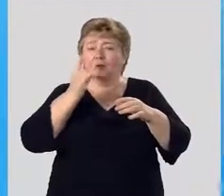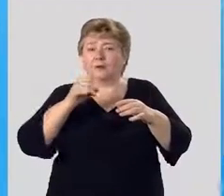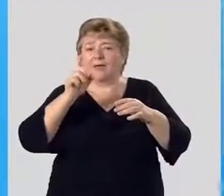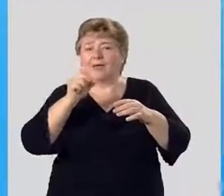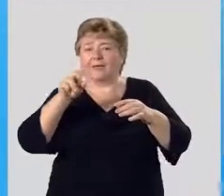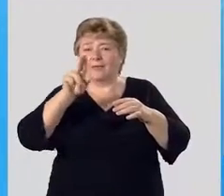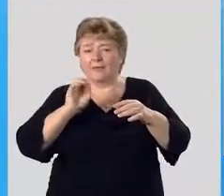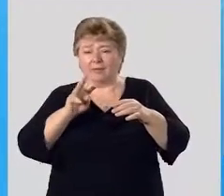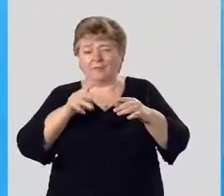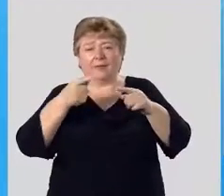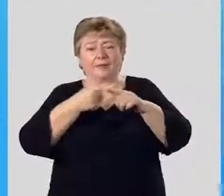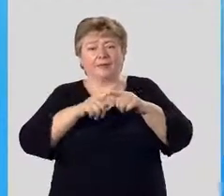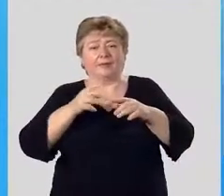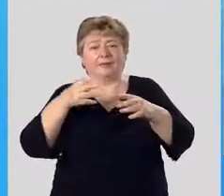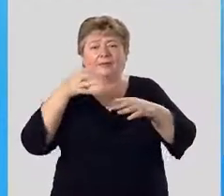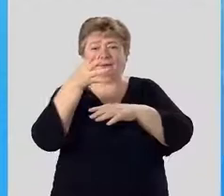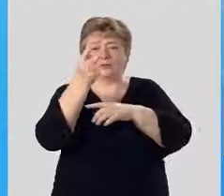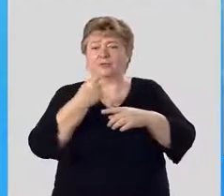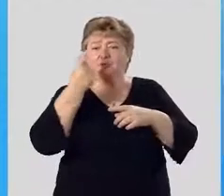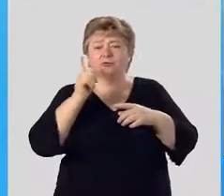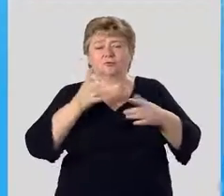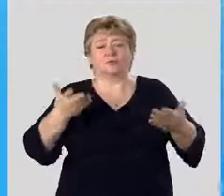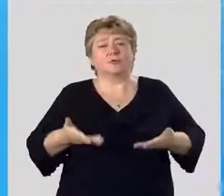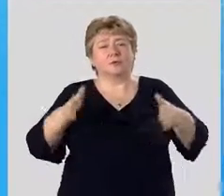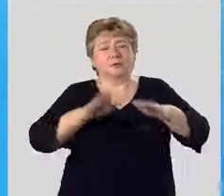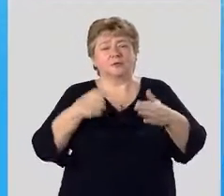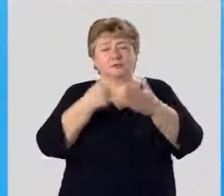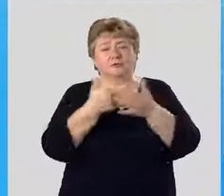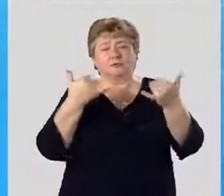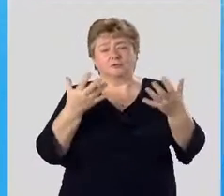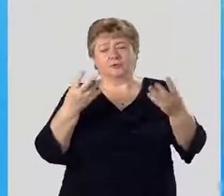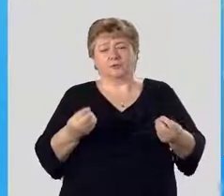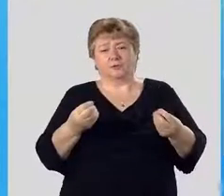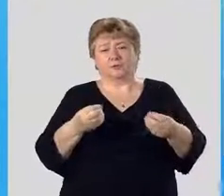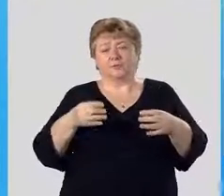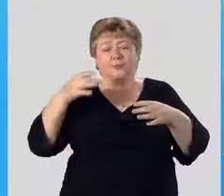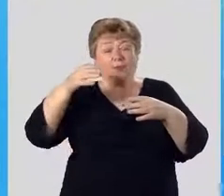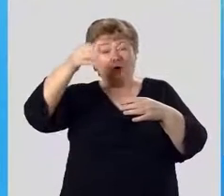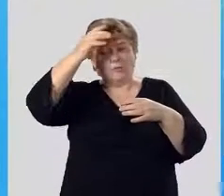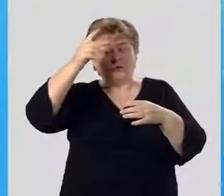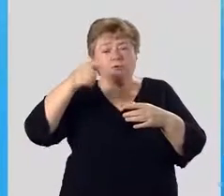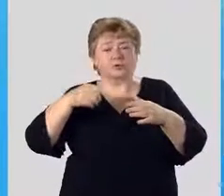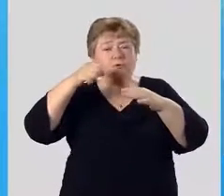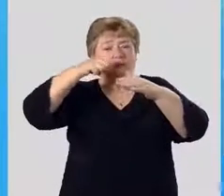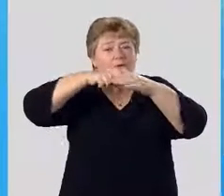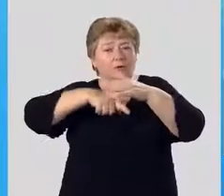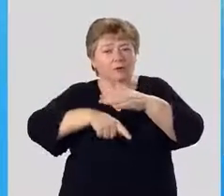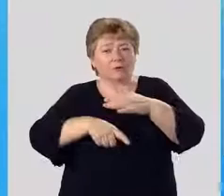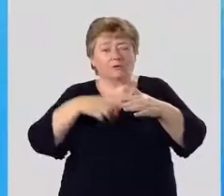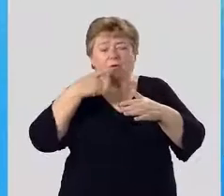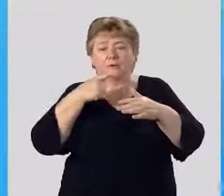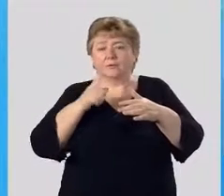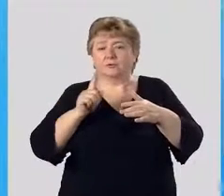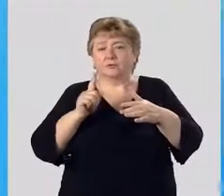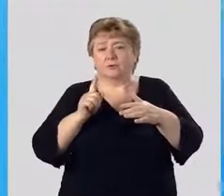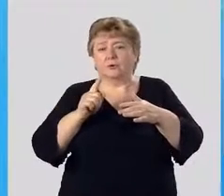сад Эдем. И это дерево единственное, что выжило до наших дней. По мнению ученых, корни дерева могут уходить